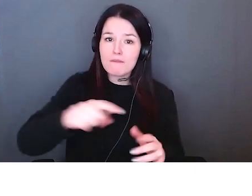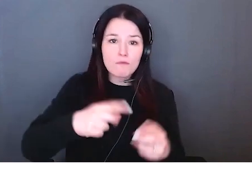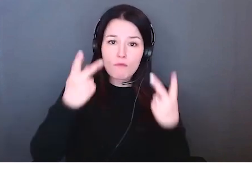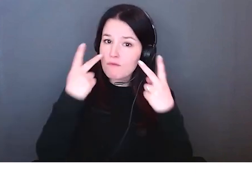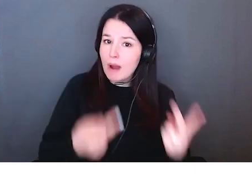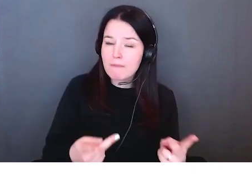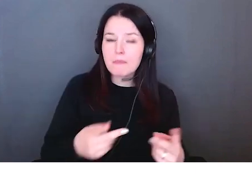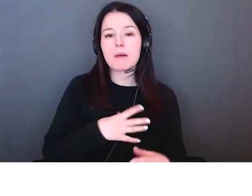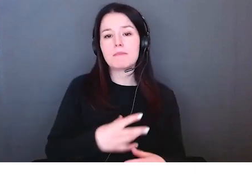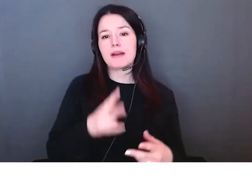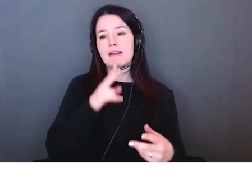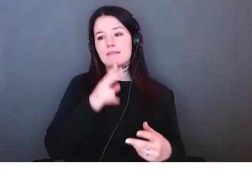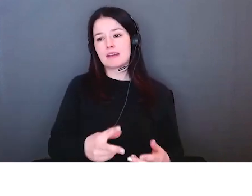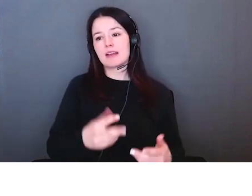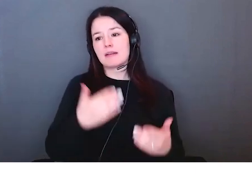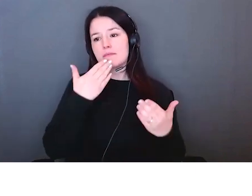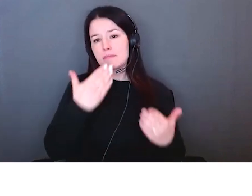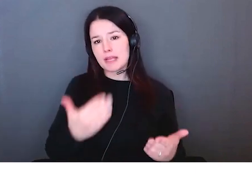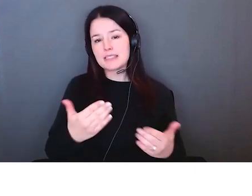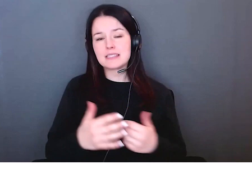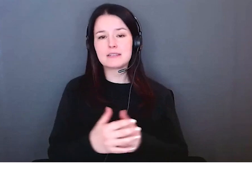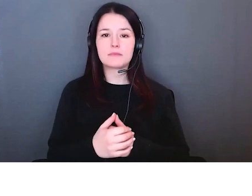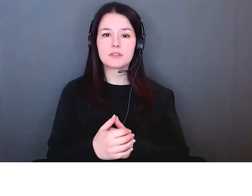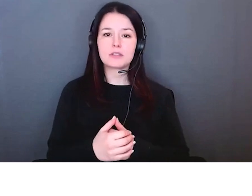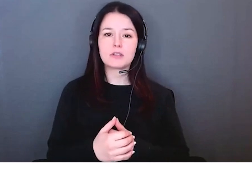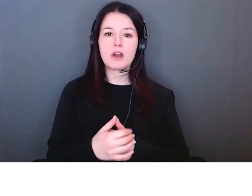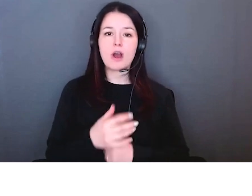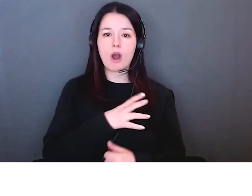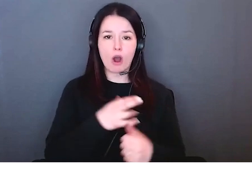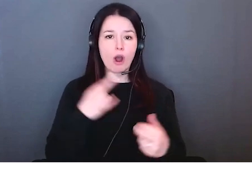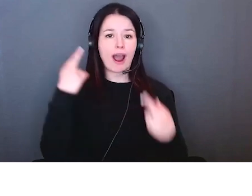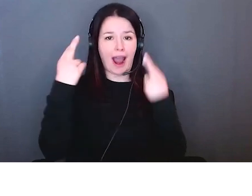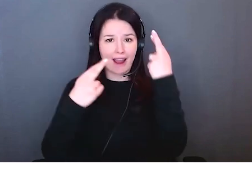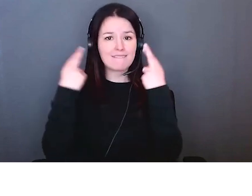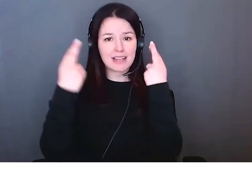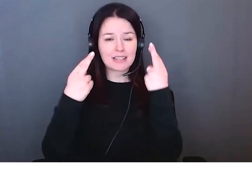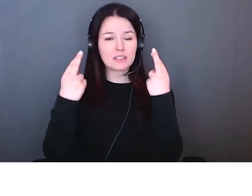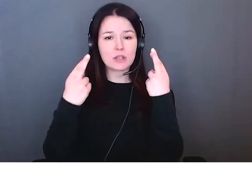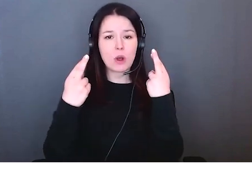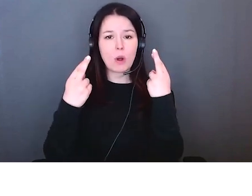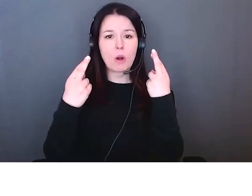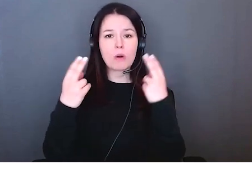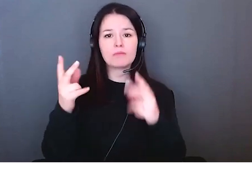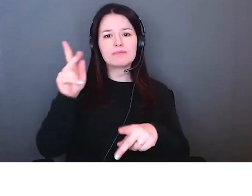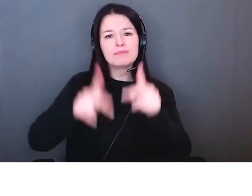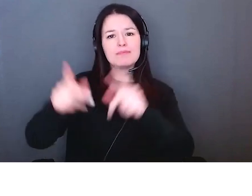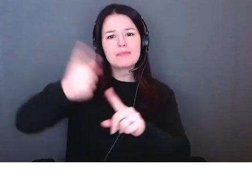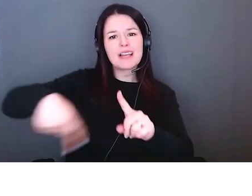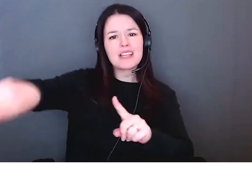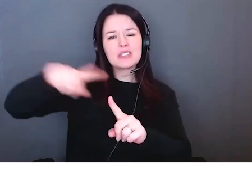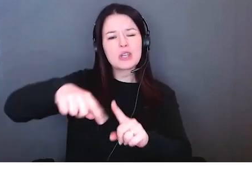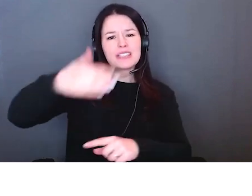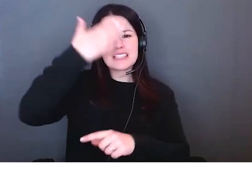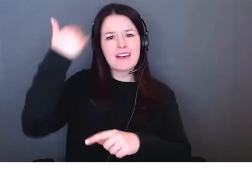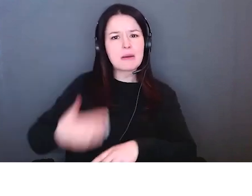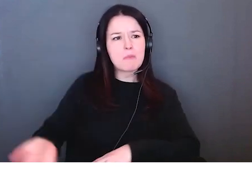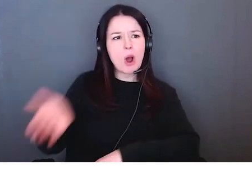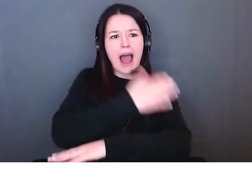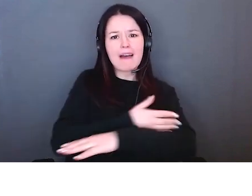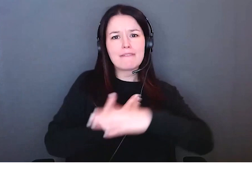'entendre ce que j'ai partagé de notre côté de notre part et je vais vous laisser avec cela